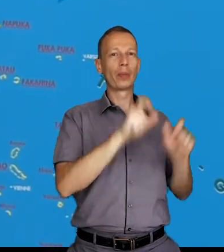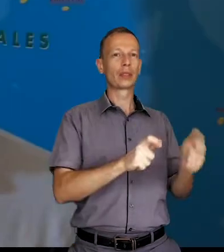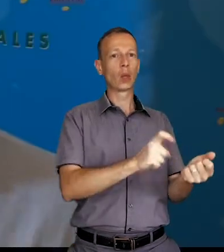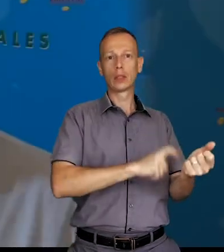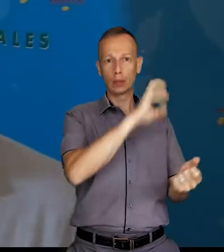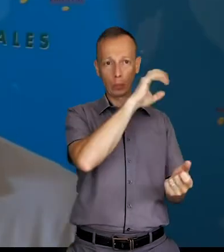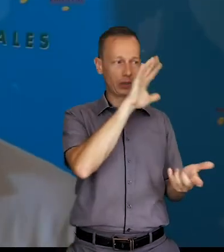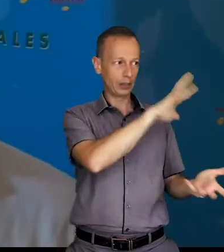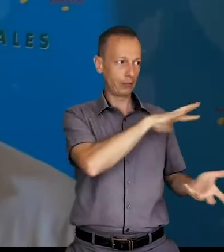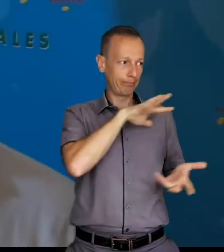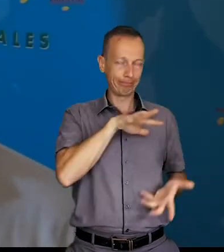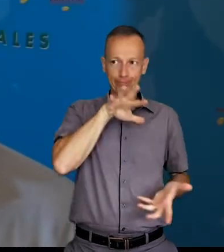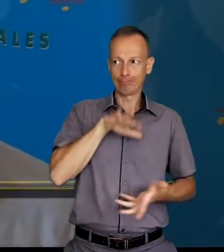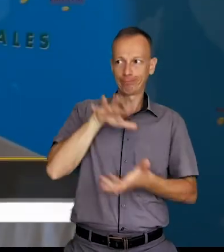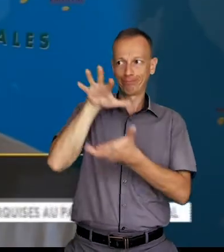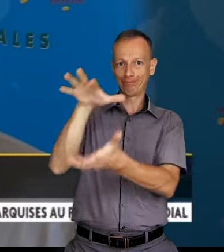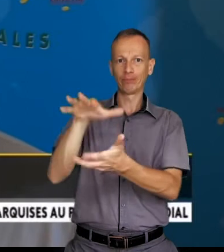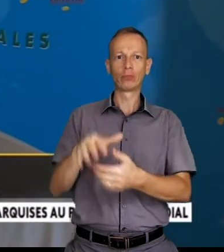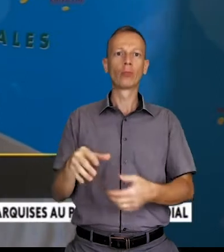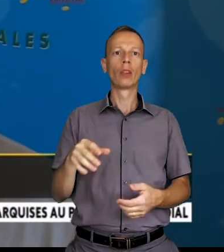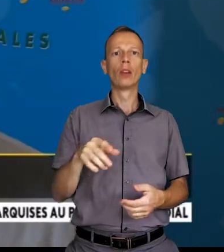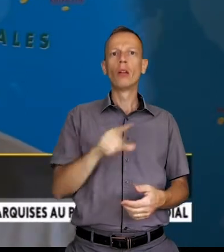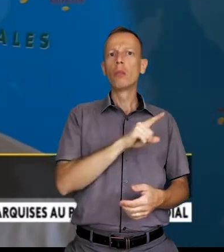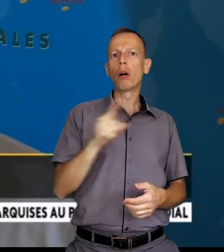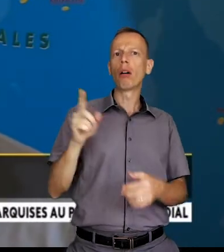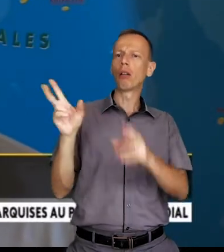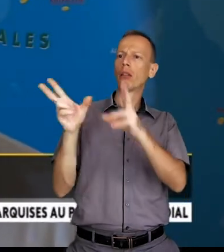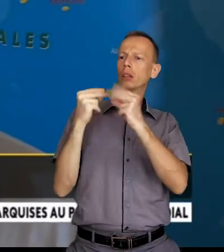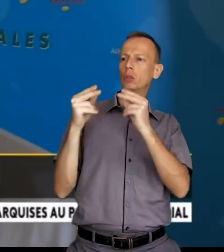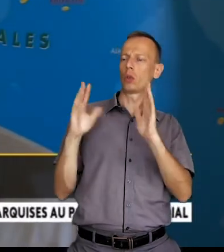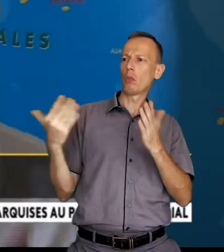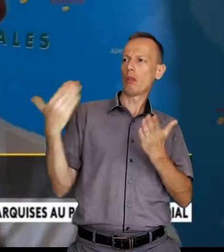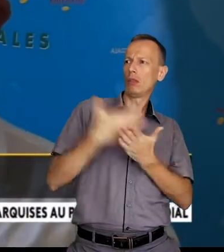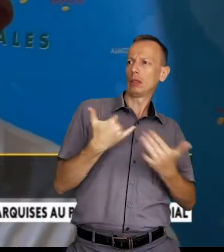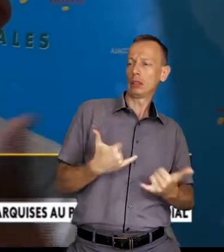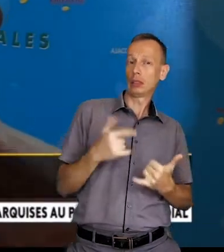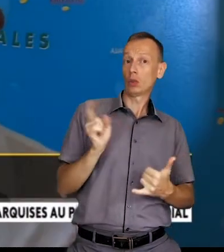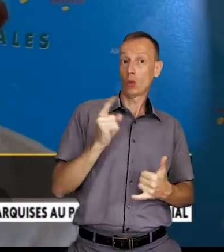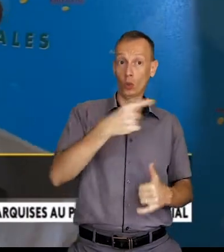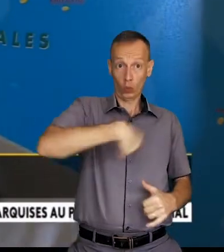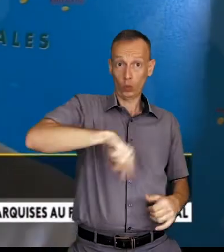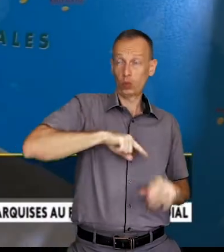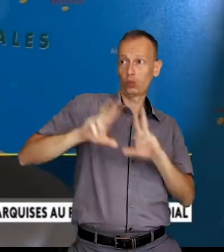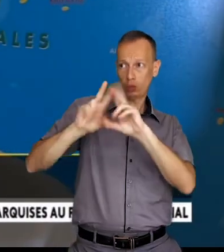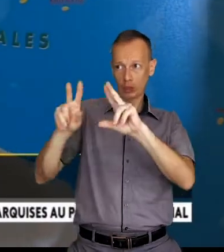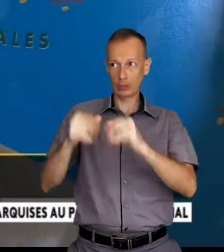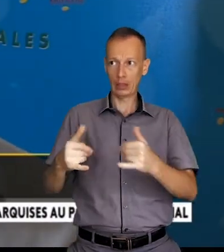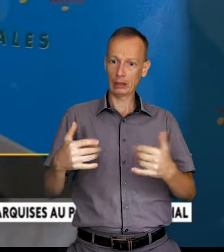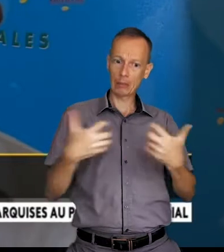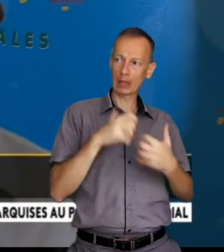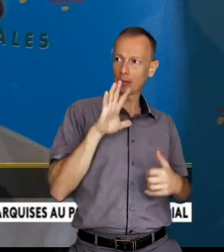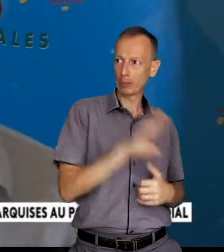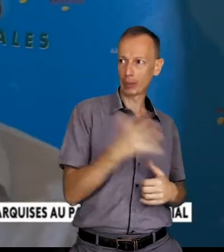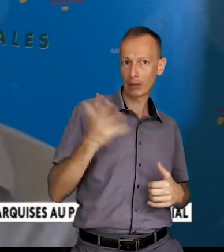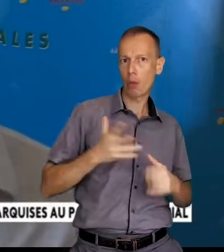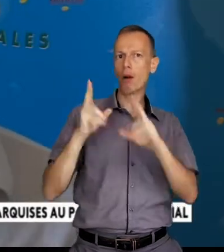On veut porter la parole des Polynésiens dans ce dossier. Il ne s'agit pas de venir nous dire comment on doit faire chez nous, mais on peut